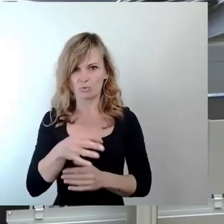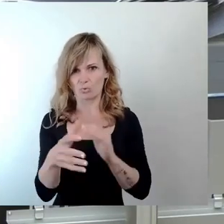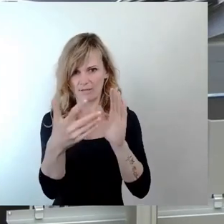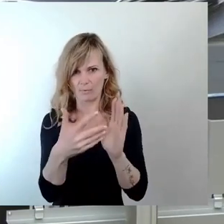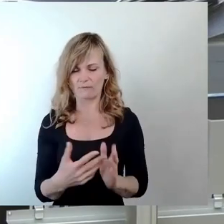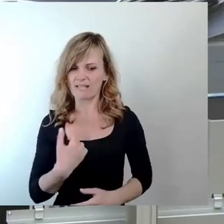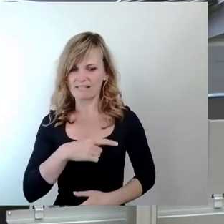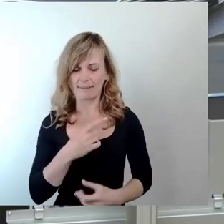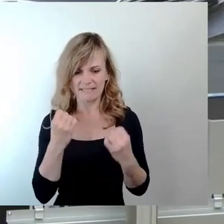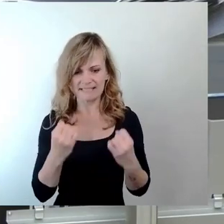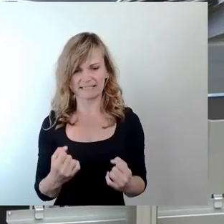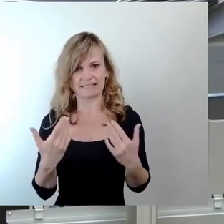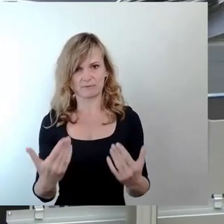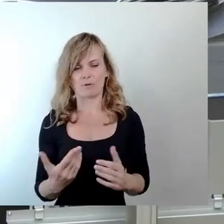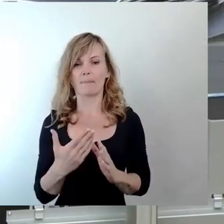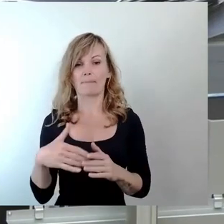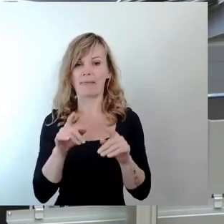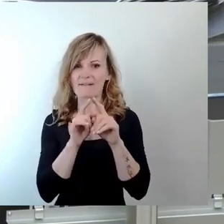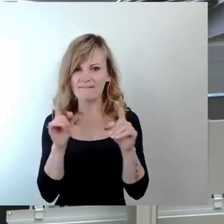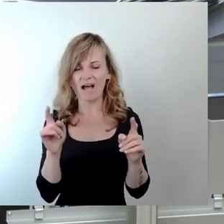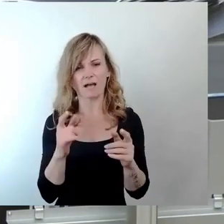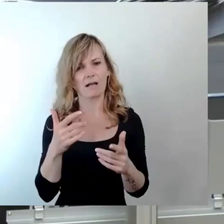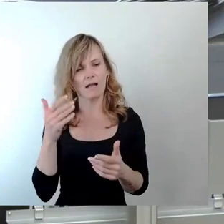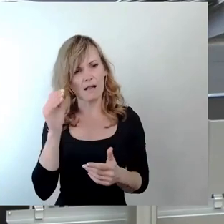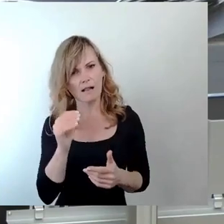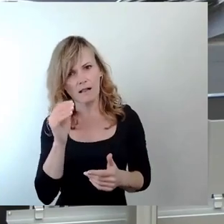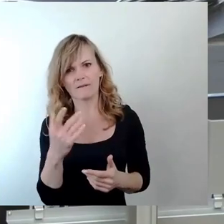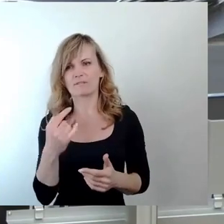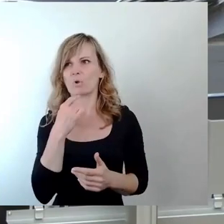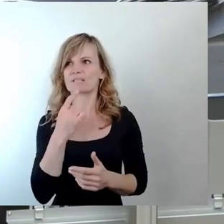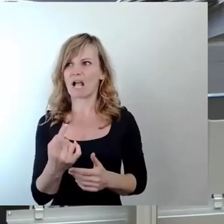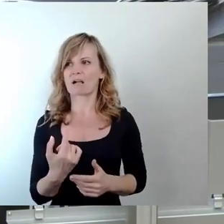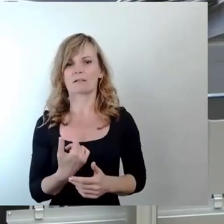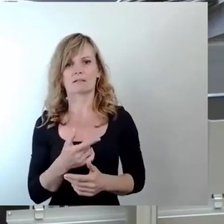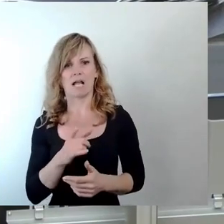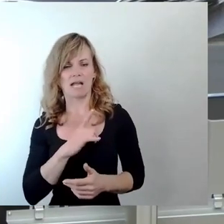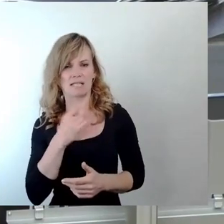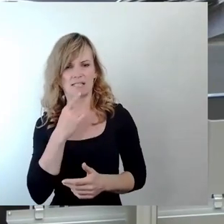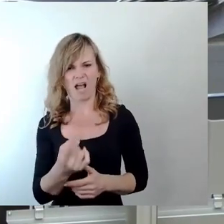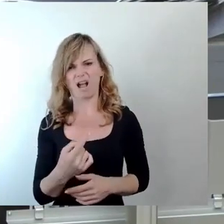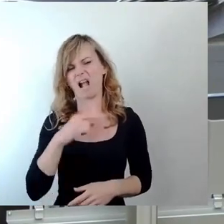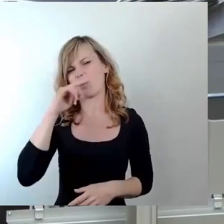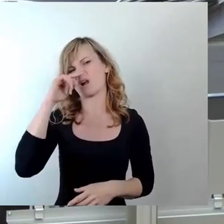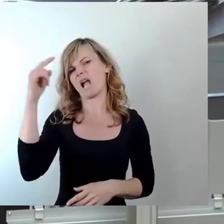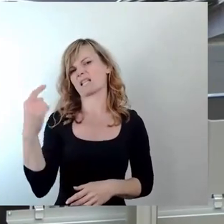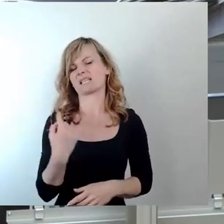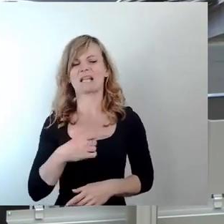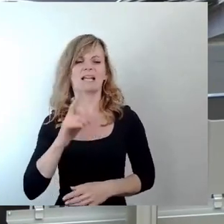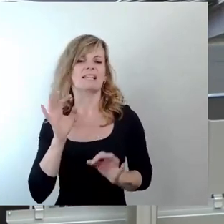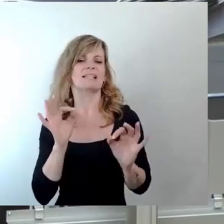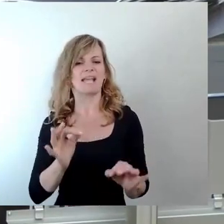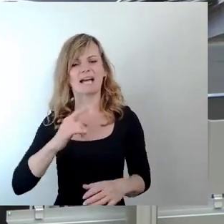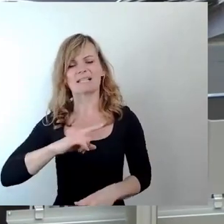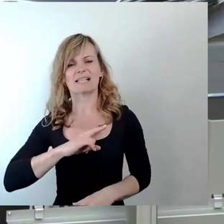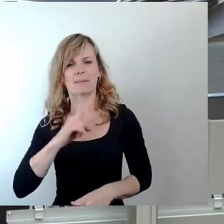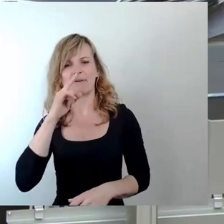aufgrund des mehrfachen, wie soll ich jetzt sagen, ich würde eigentlich gerne sagen arroganten, ich sage mal sehr selbstbewussten Auftretens des